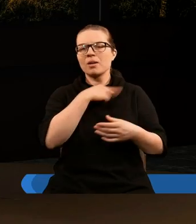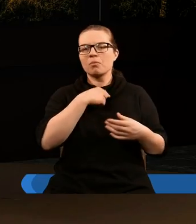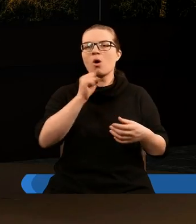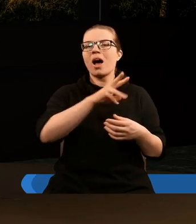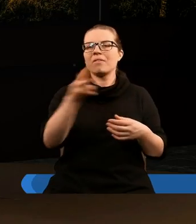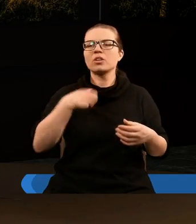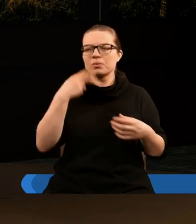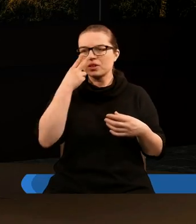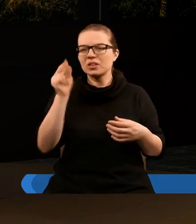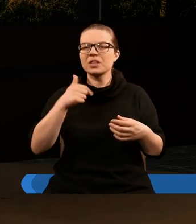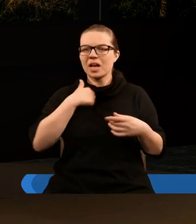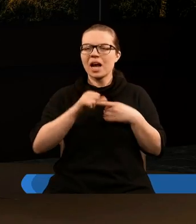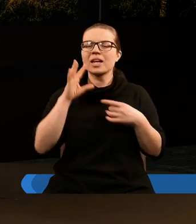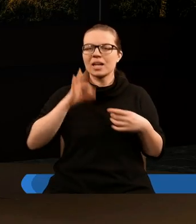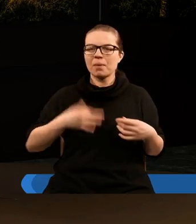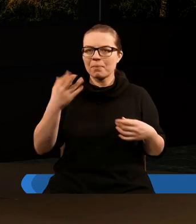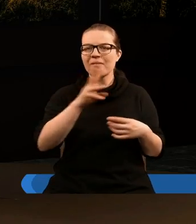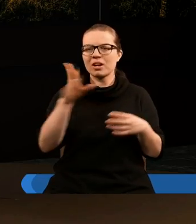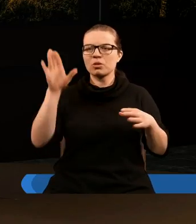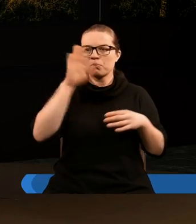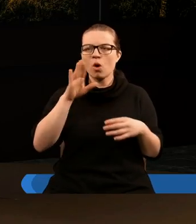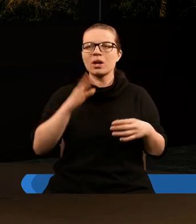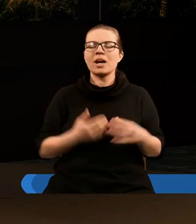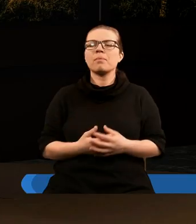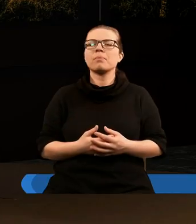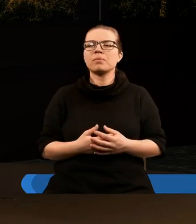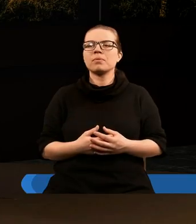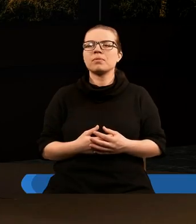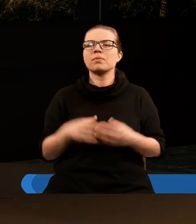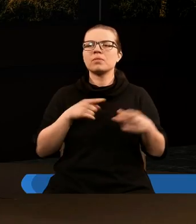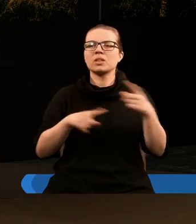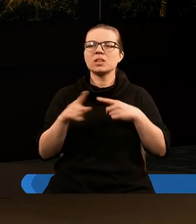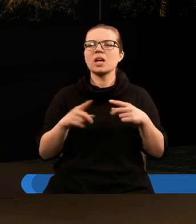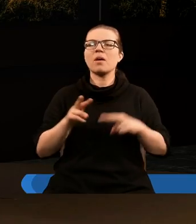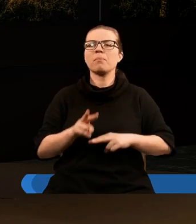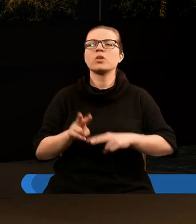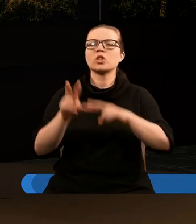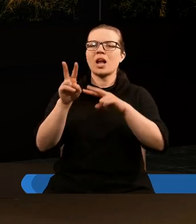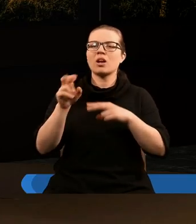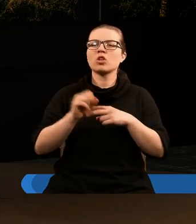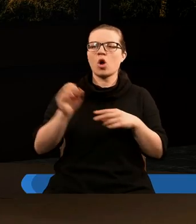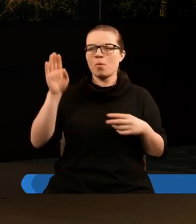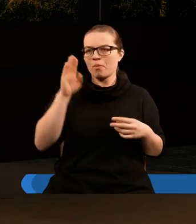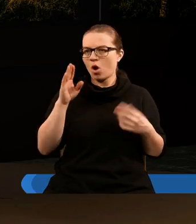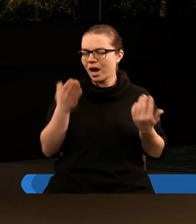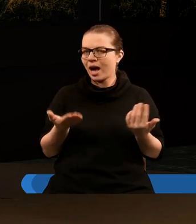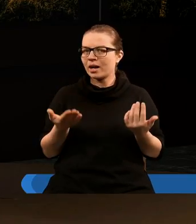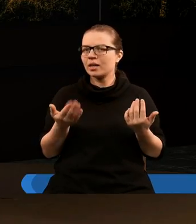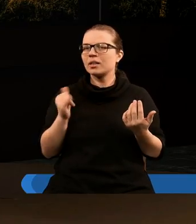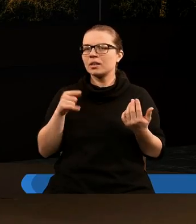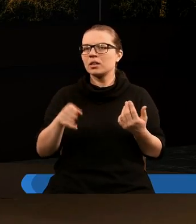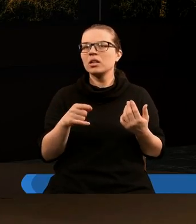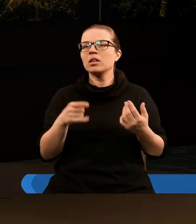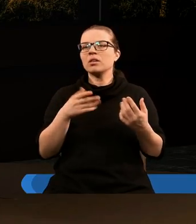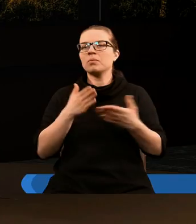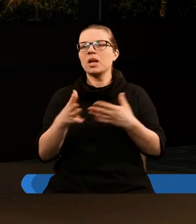a wami, abyście wiedzieli, że ja jestem Panem, waszym Bogiem. Czyli znakiem przynależności do Boga jest